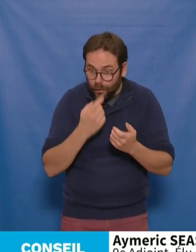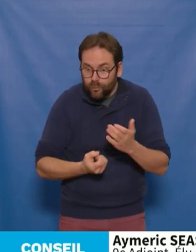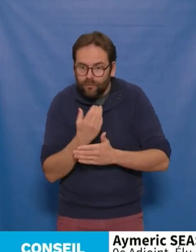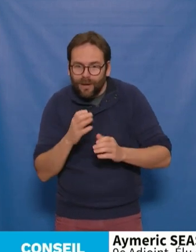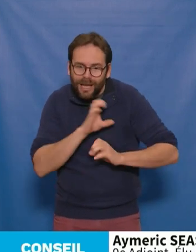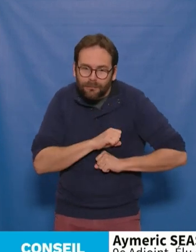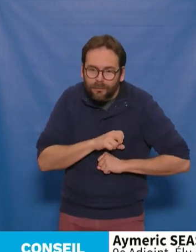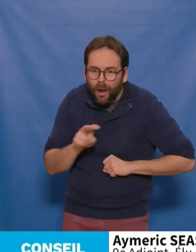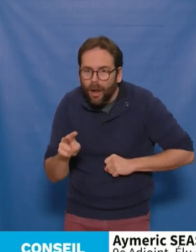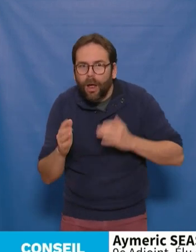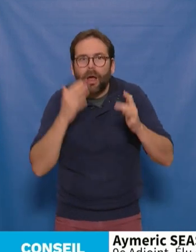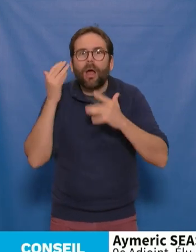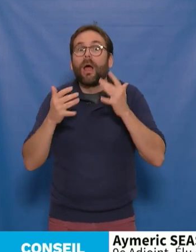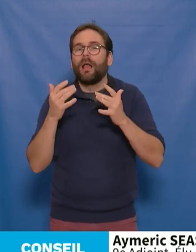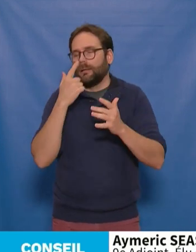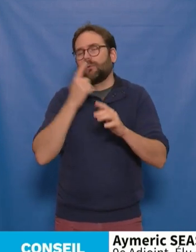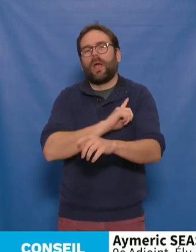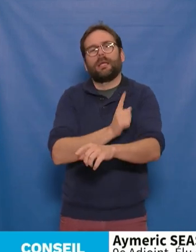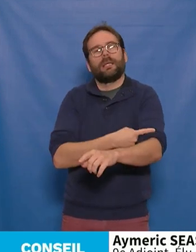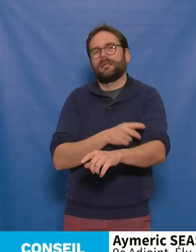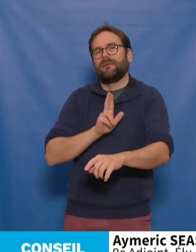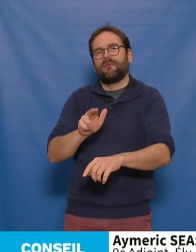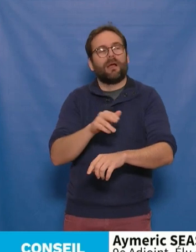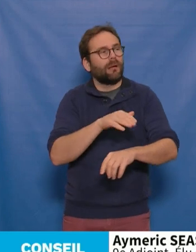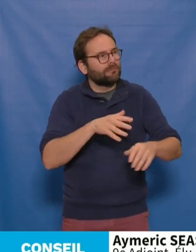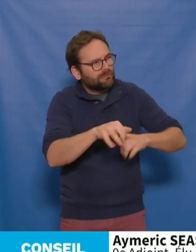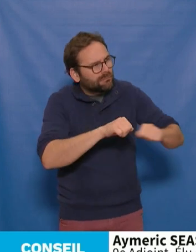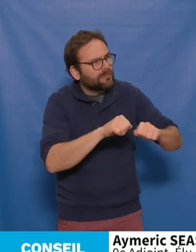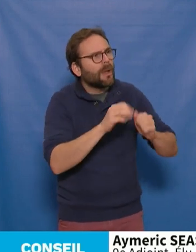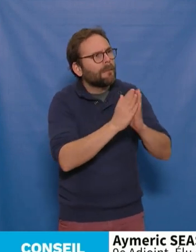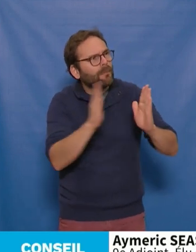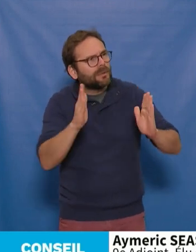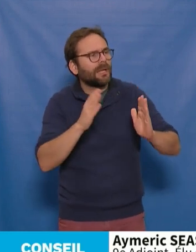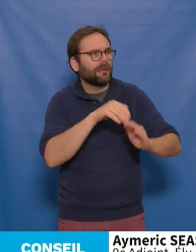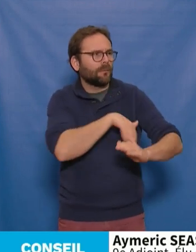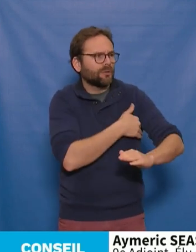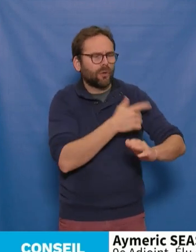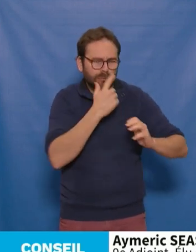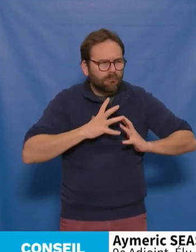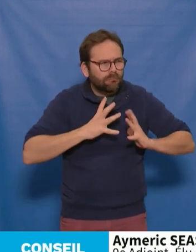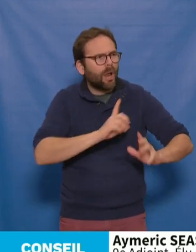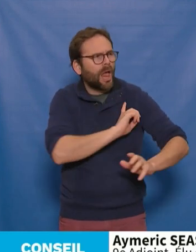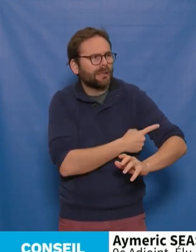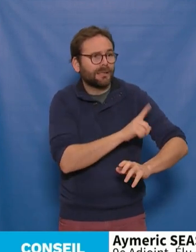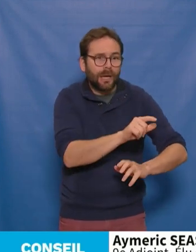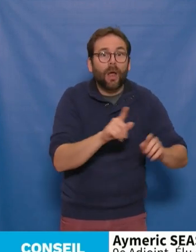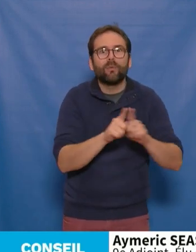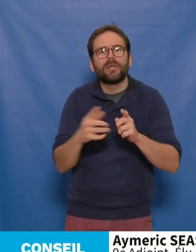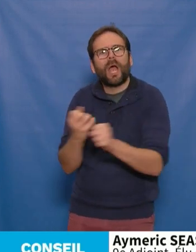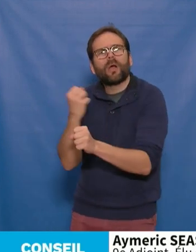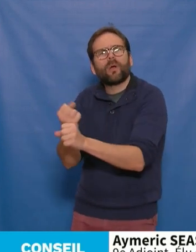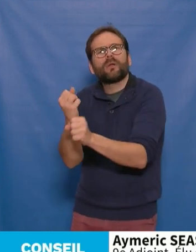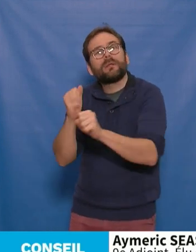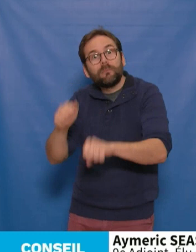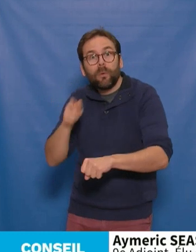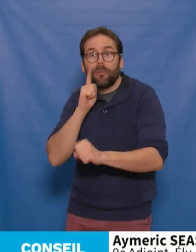et dont nous savons toute l'énergie dont font preuve ces agents de la bibliothèque municipale et aussi toute sa réussite puisqu'elle accueille